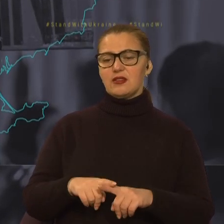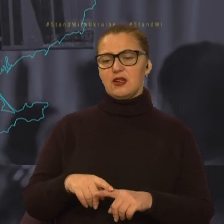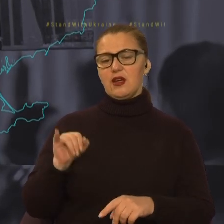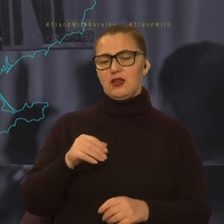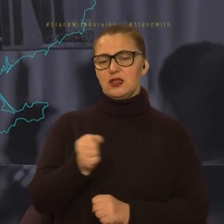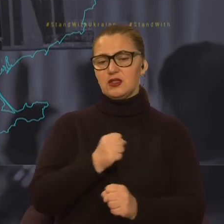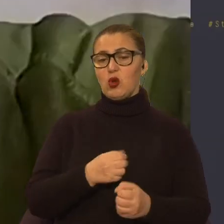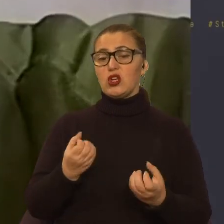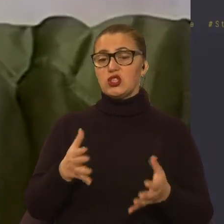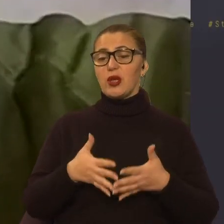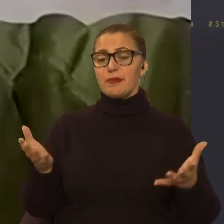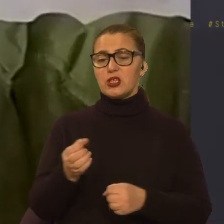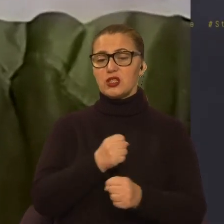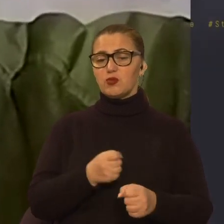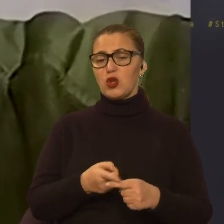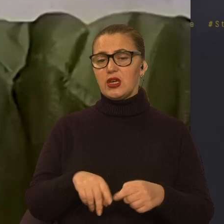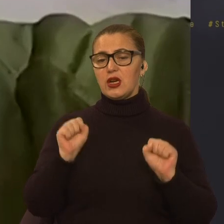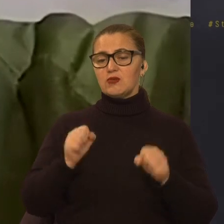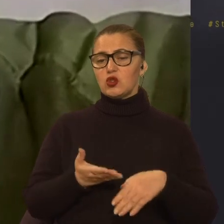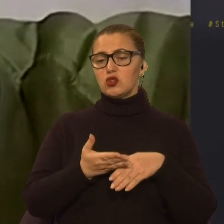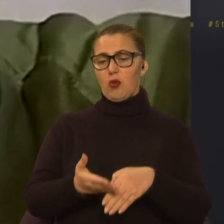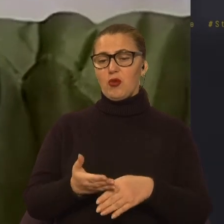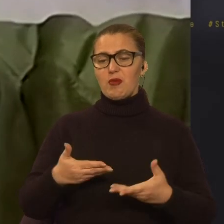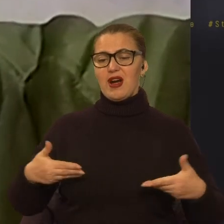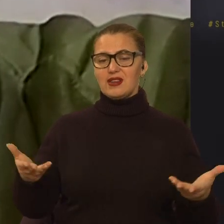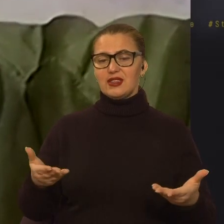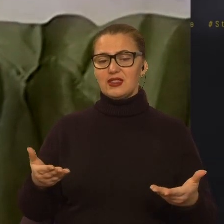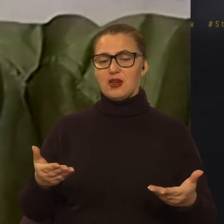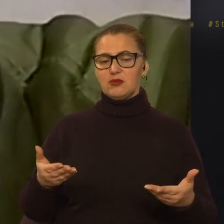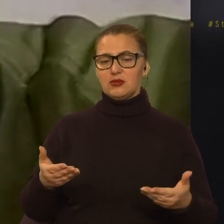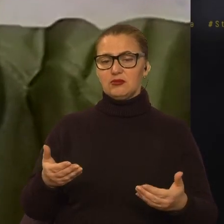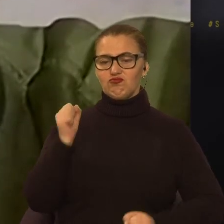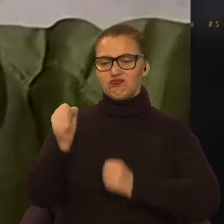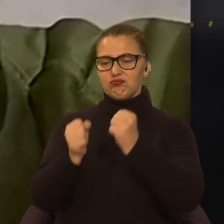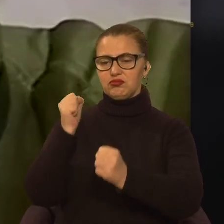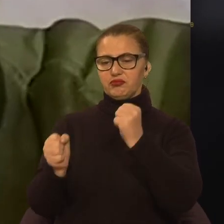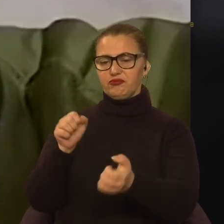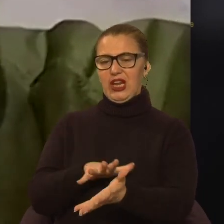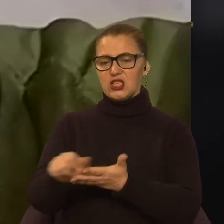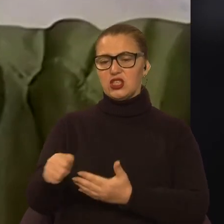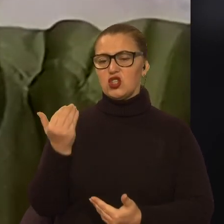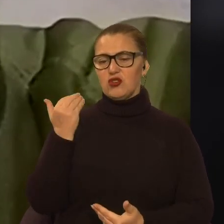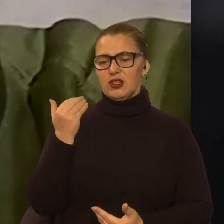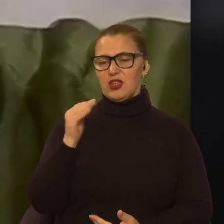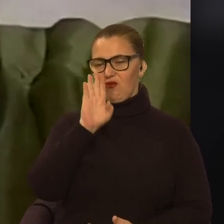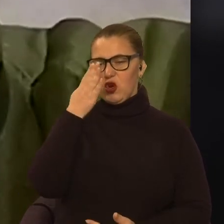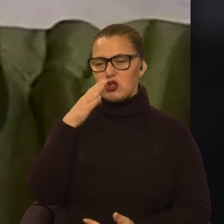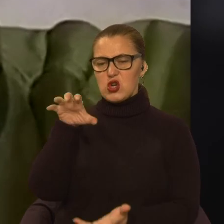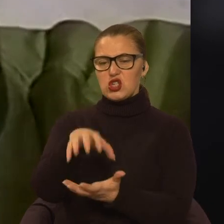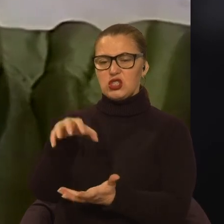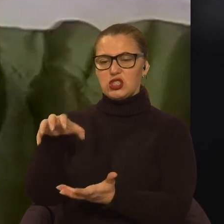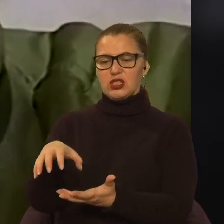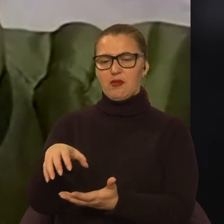І ще більше зброї, я думаю, яка зможе допомагати нам виносити тили противника, тобто знищувати їх штаби, знищувати